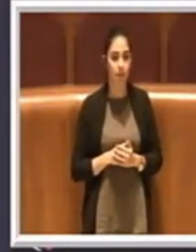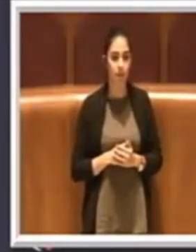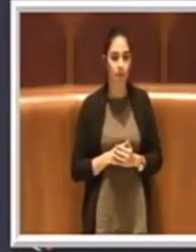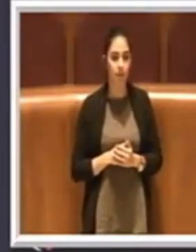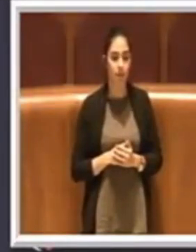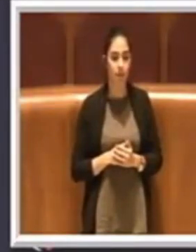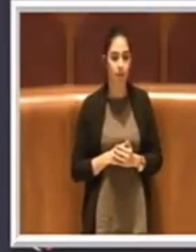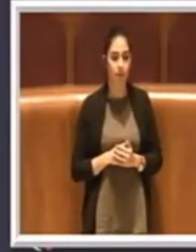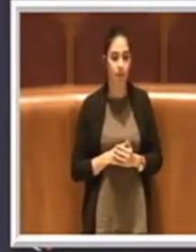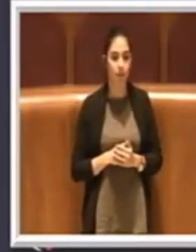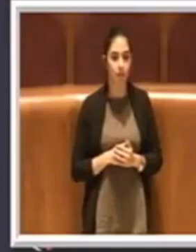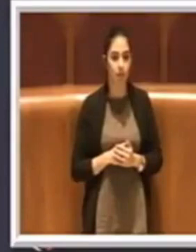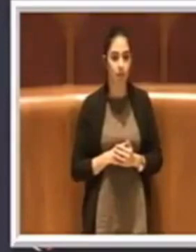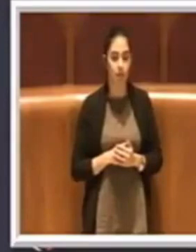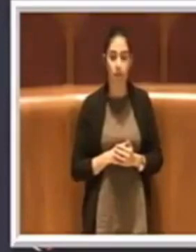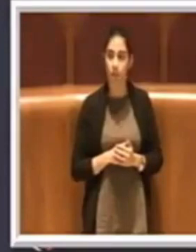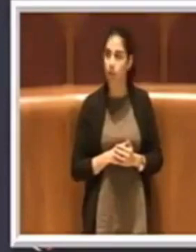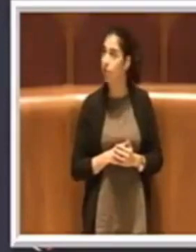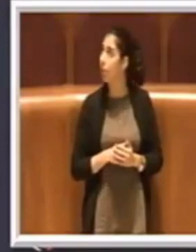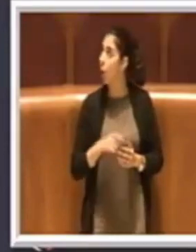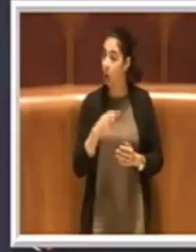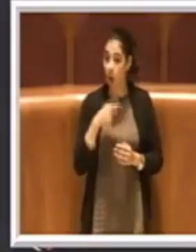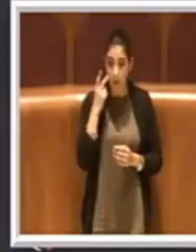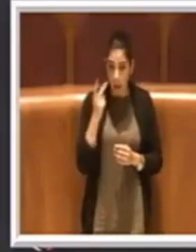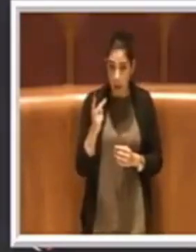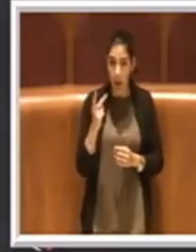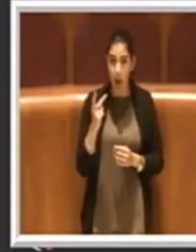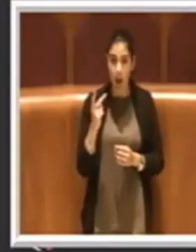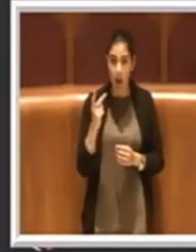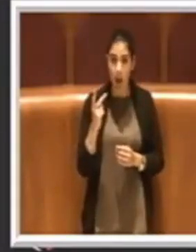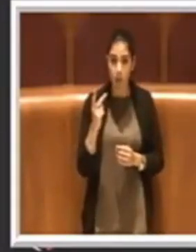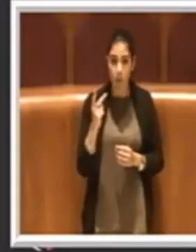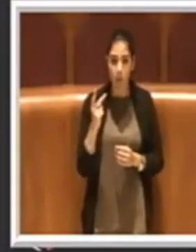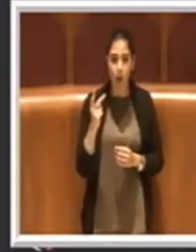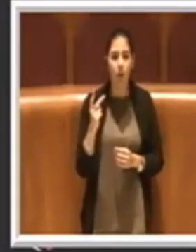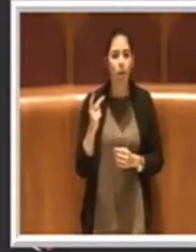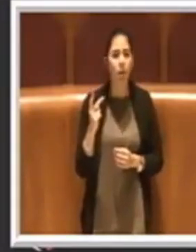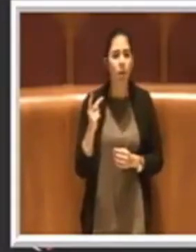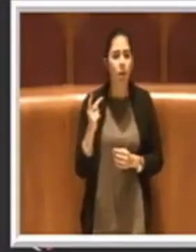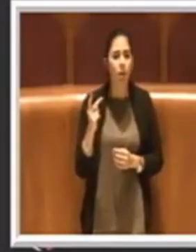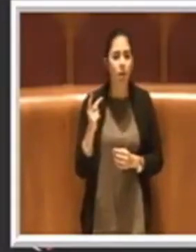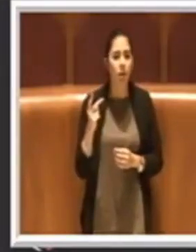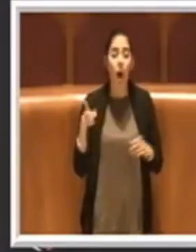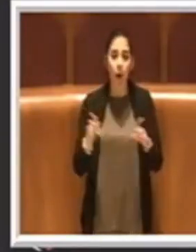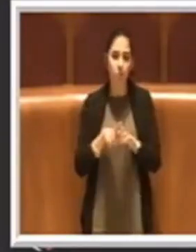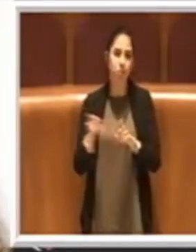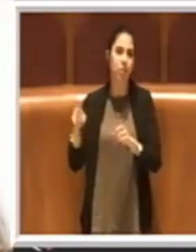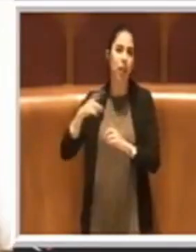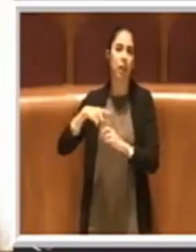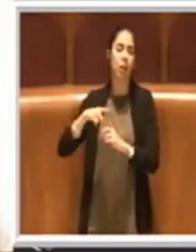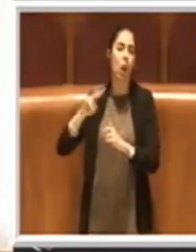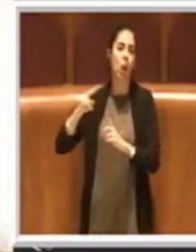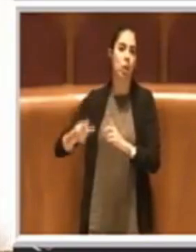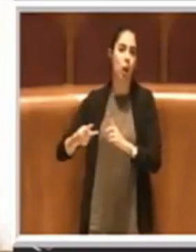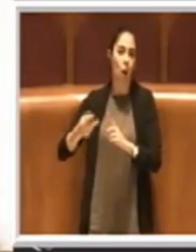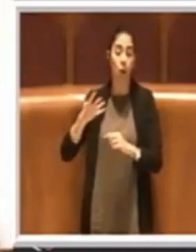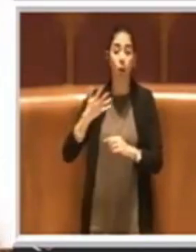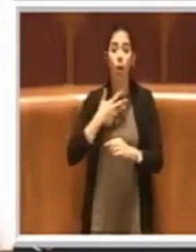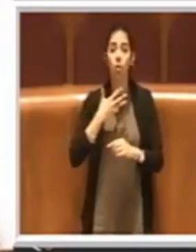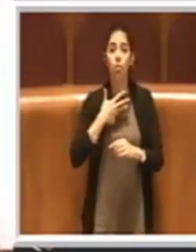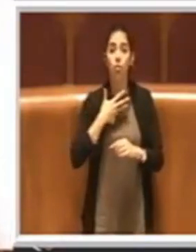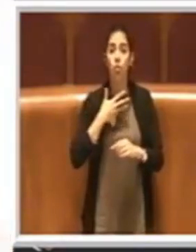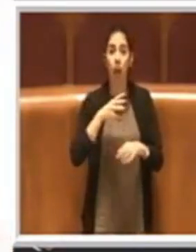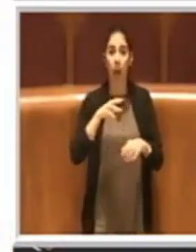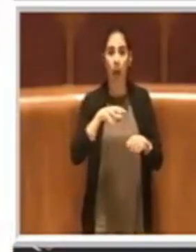Ci sono, lo vediamo, la stessa equazione anche per quanto riguarda il titolo secondo, ci sono municipi che hanno